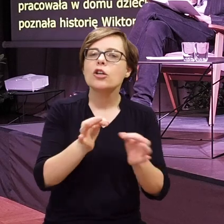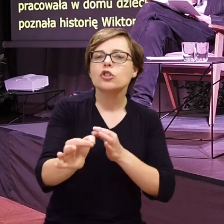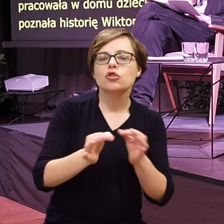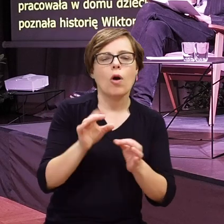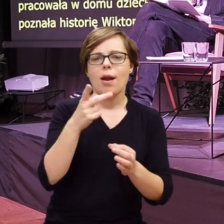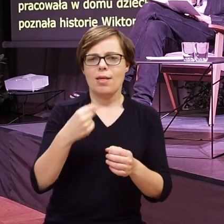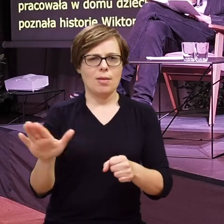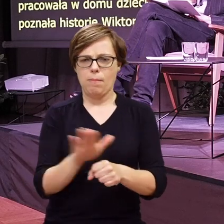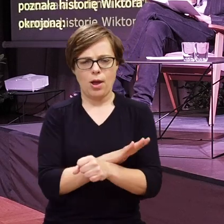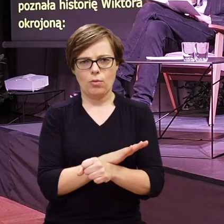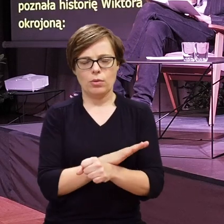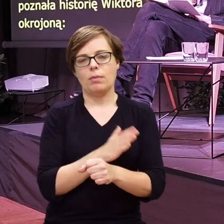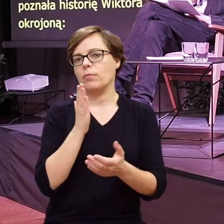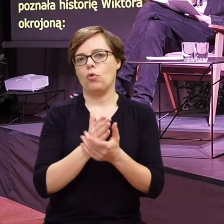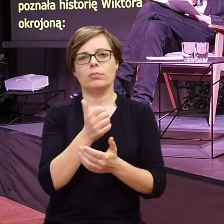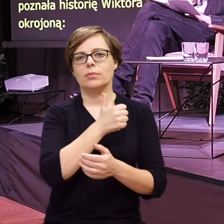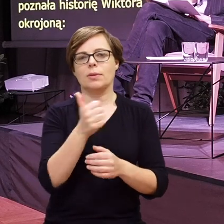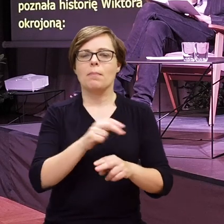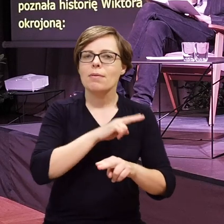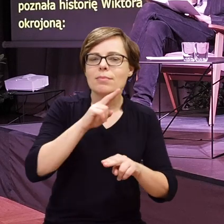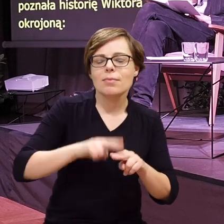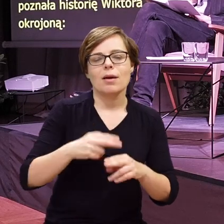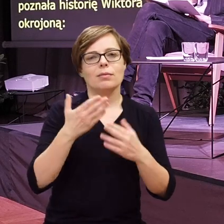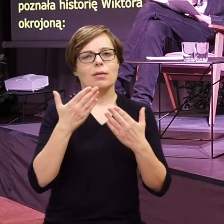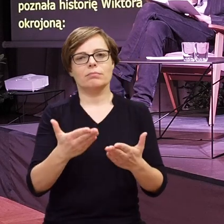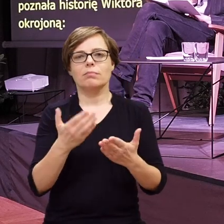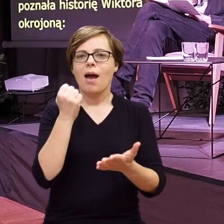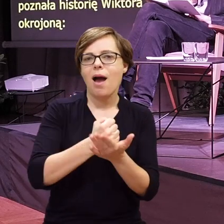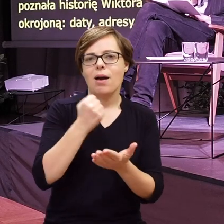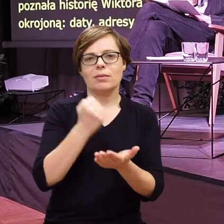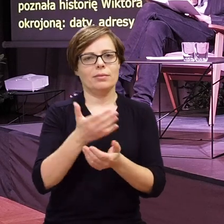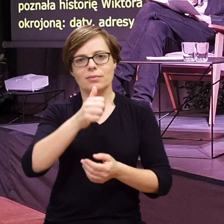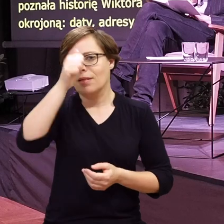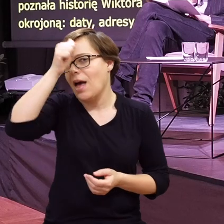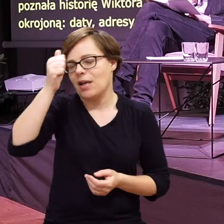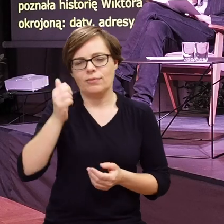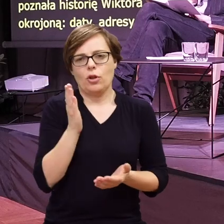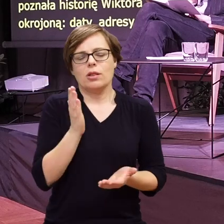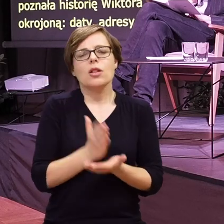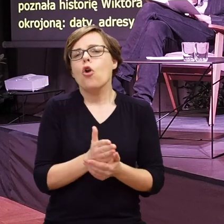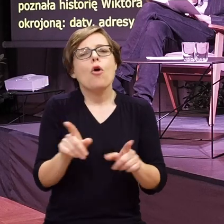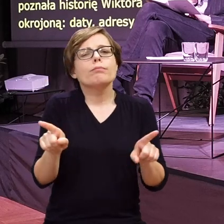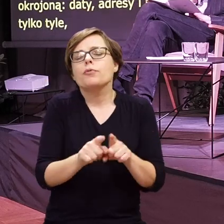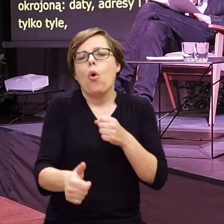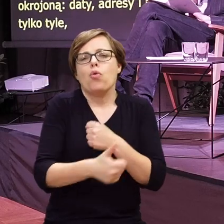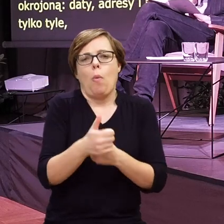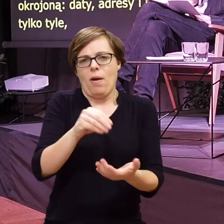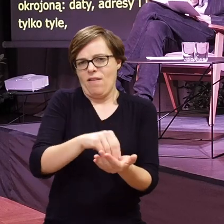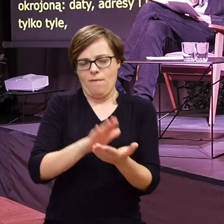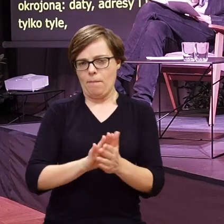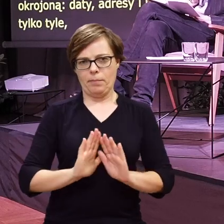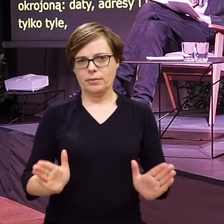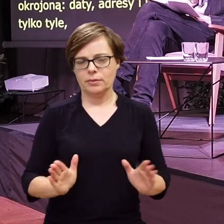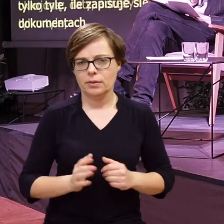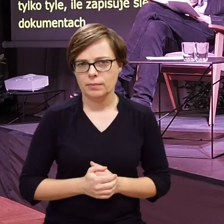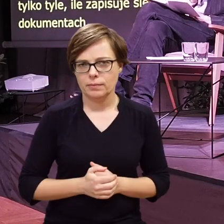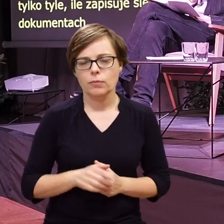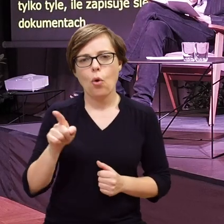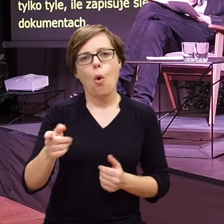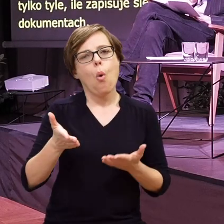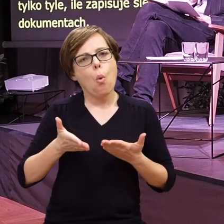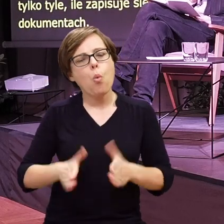niepełną i okrojoną. Daty, adresy, nazwiska, tylko tyle, ile zapisuje się w dokumentach.